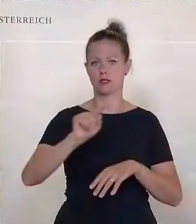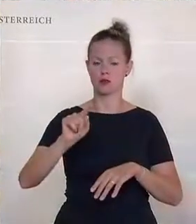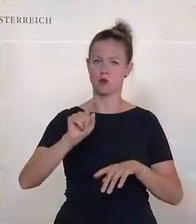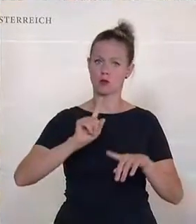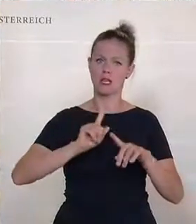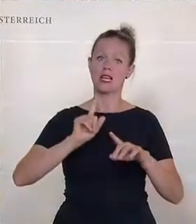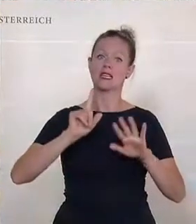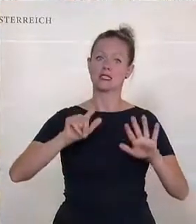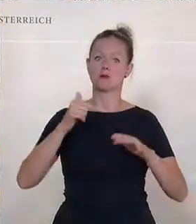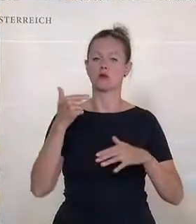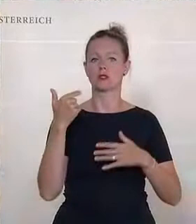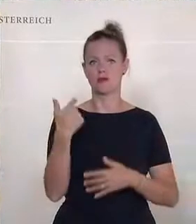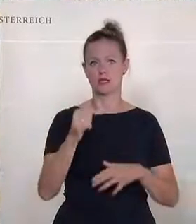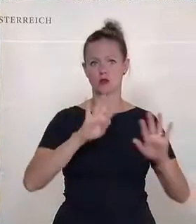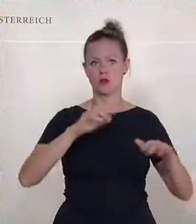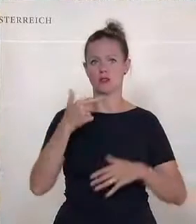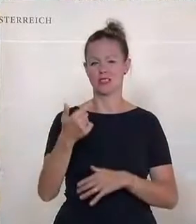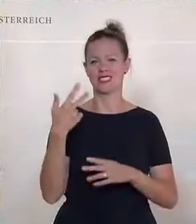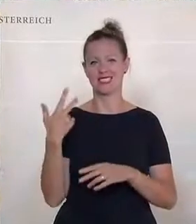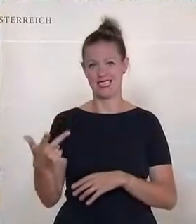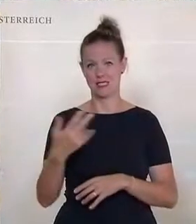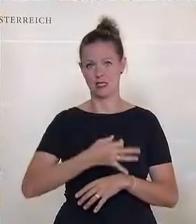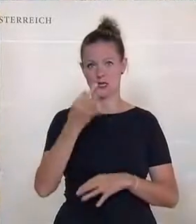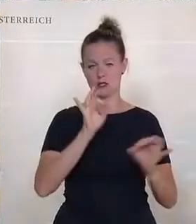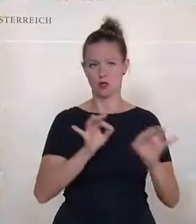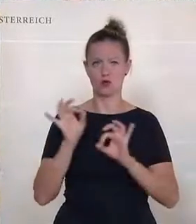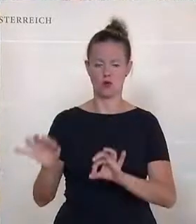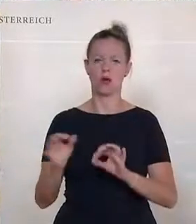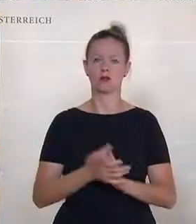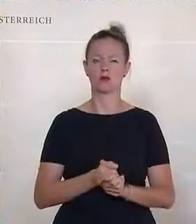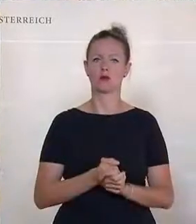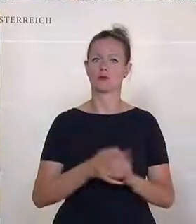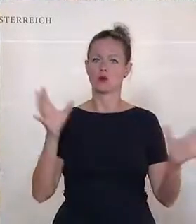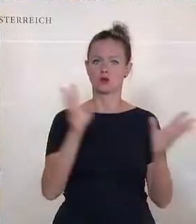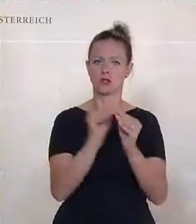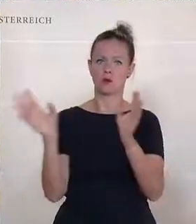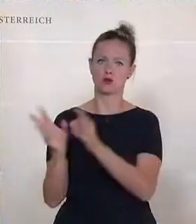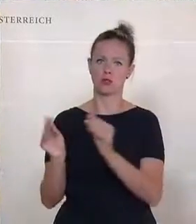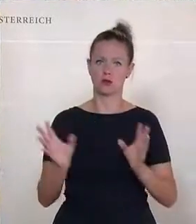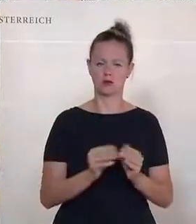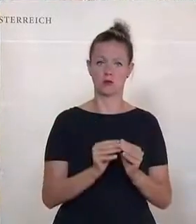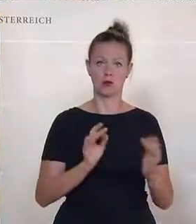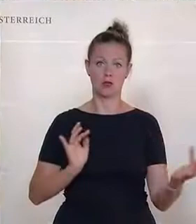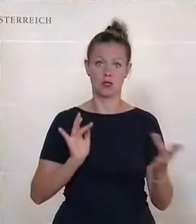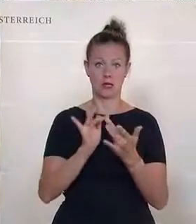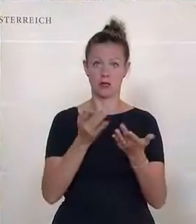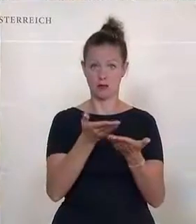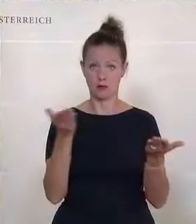-Jährigen Leonie. Da ging es gestern schon relativ heftig zu hier im Parlament, heute 15 Uhr.